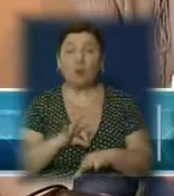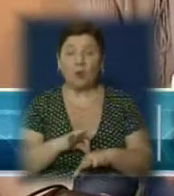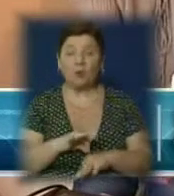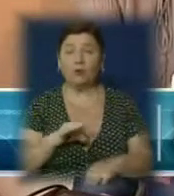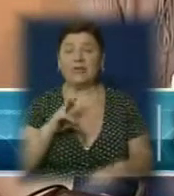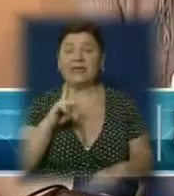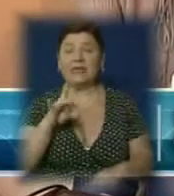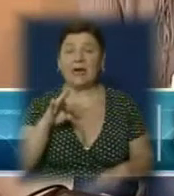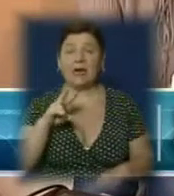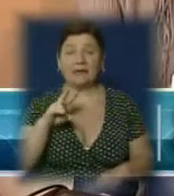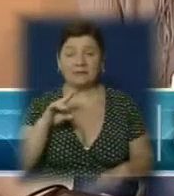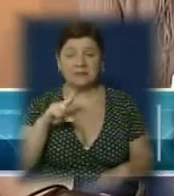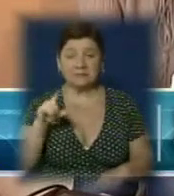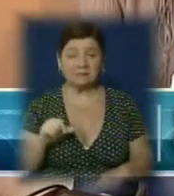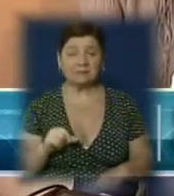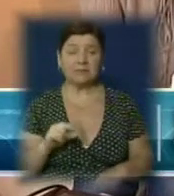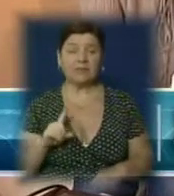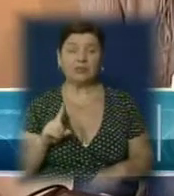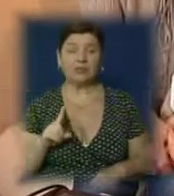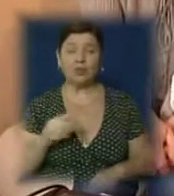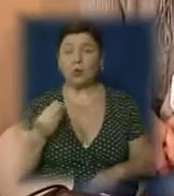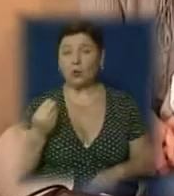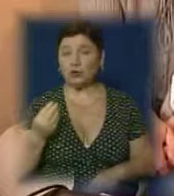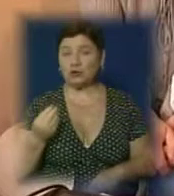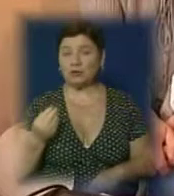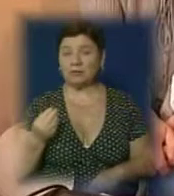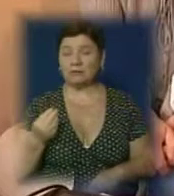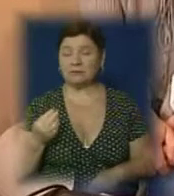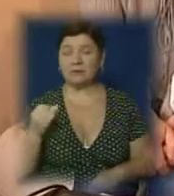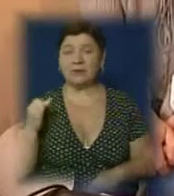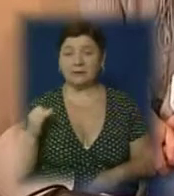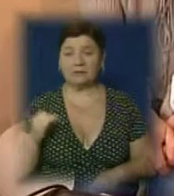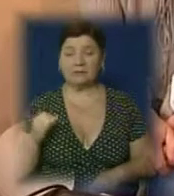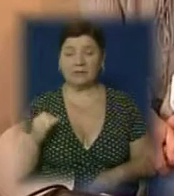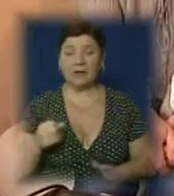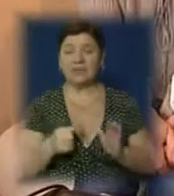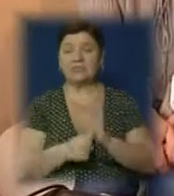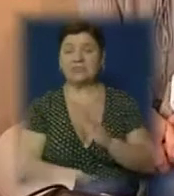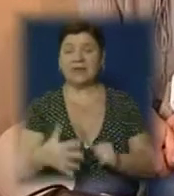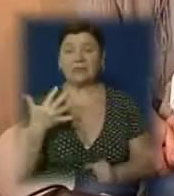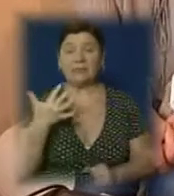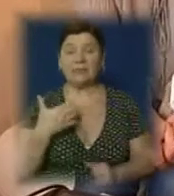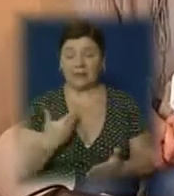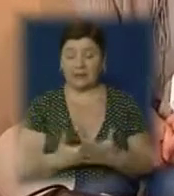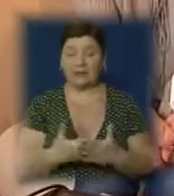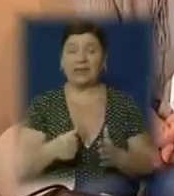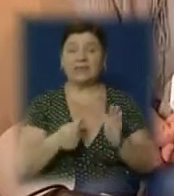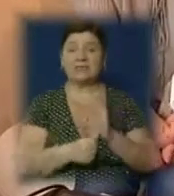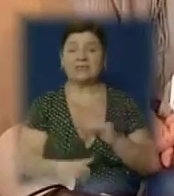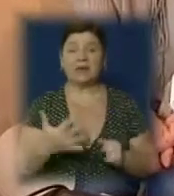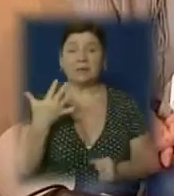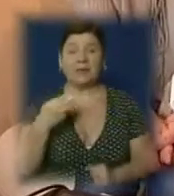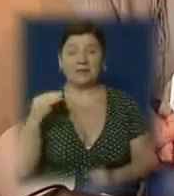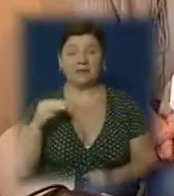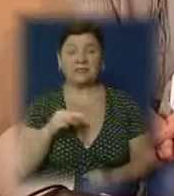діалізі. Це коштує на таний час 65 тисяч